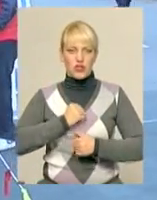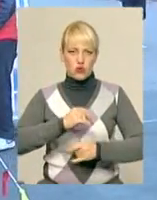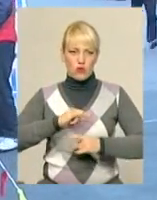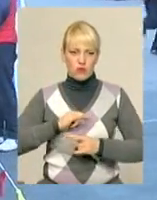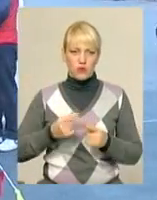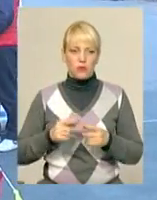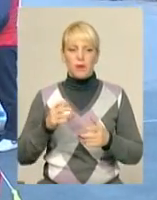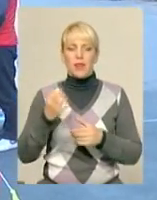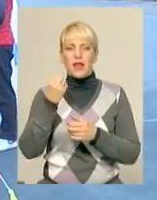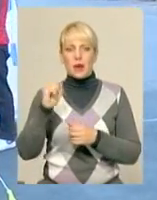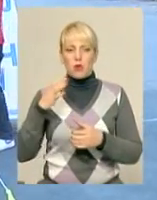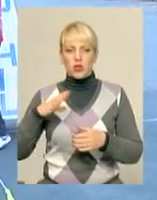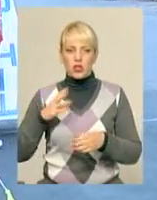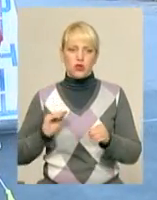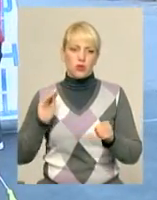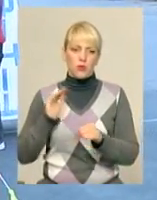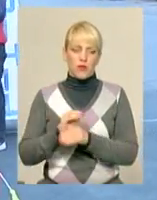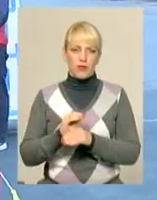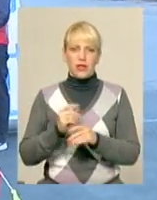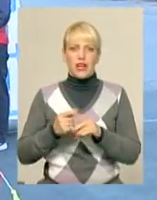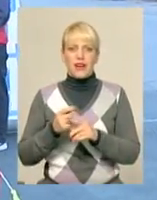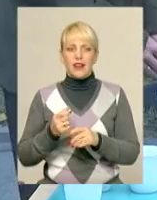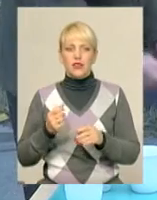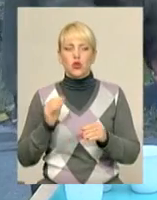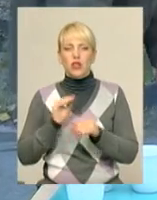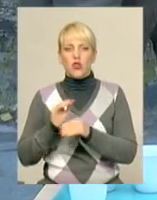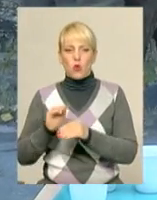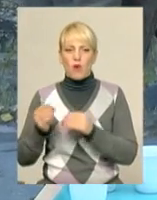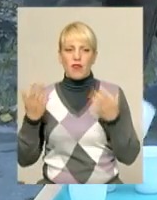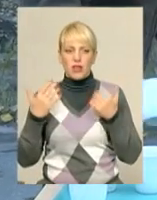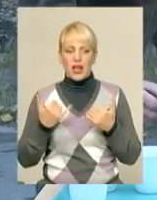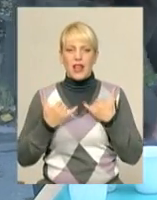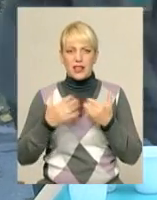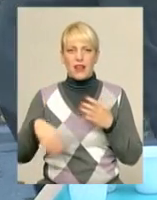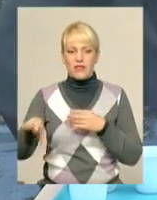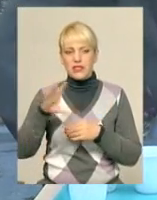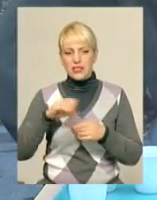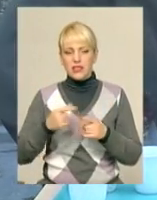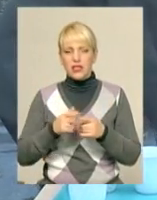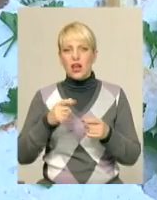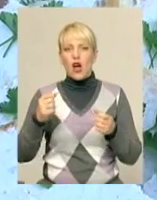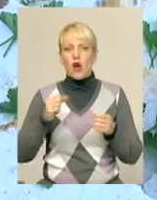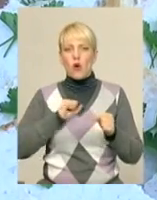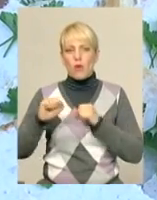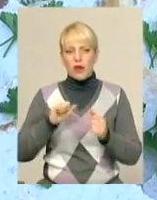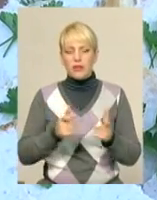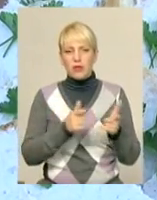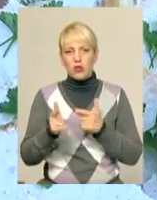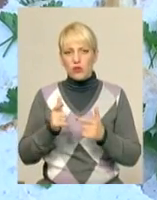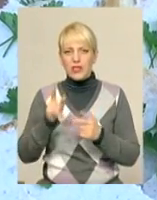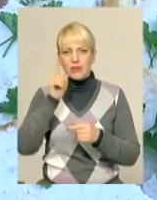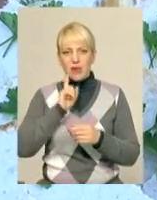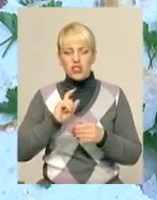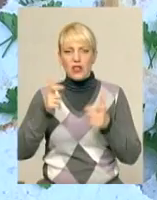переможців очікують кілька днів додаткової відпустки, а для всіх спортсменів-прикордонників командування приготувало смачний пайок –